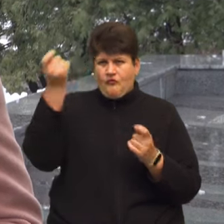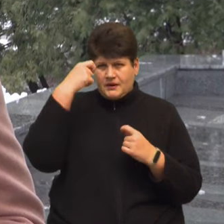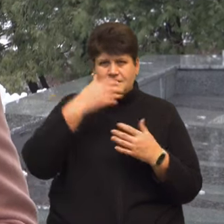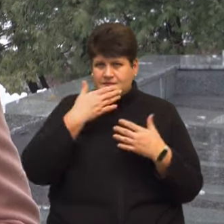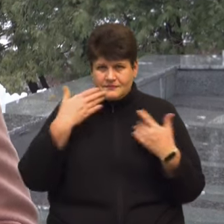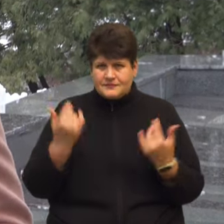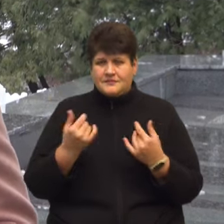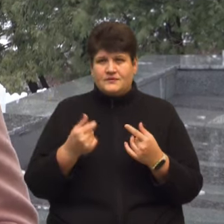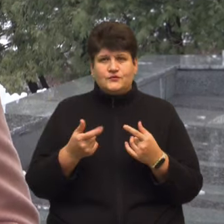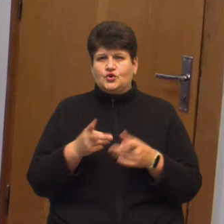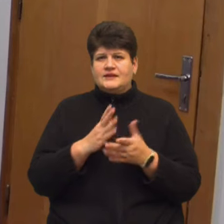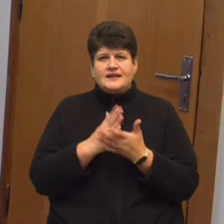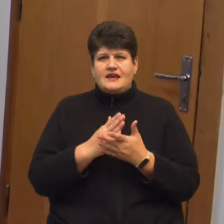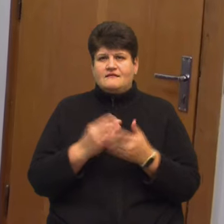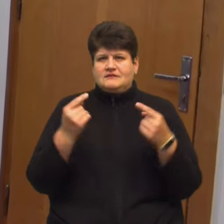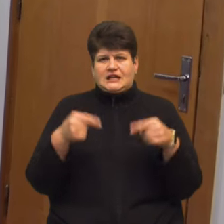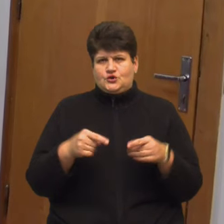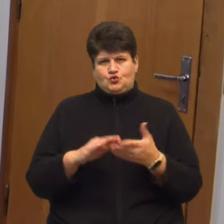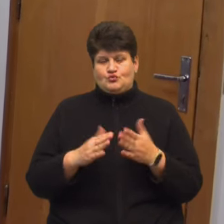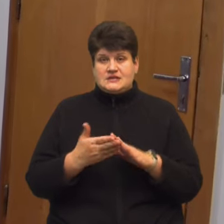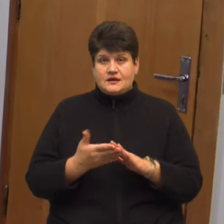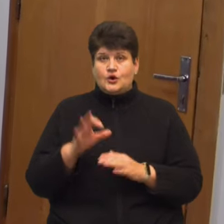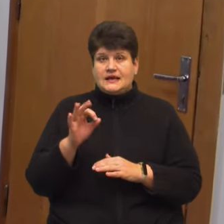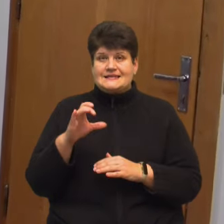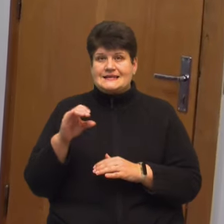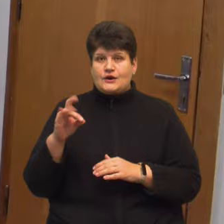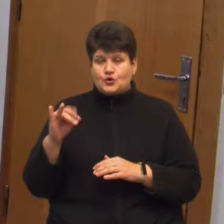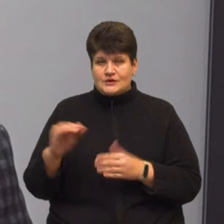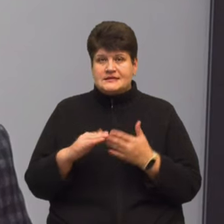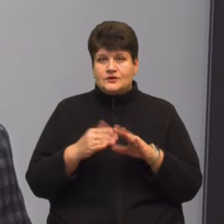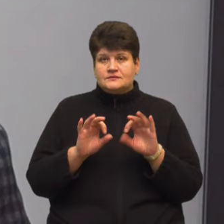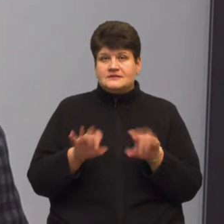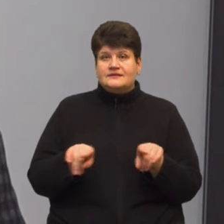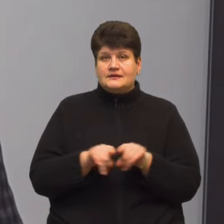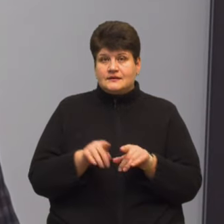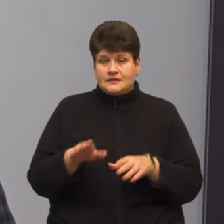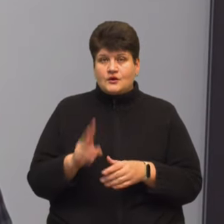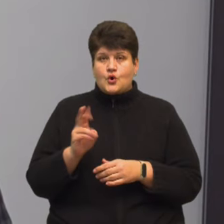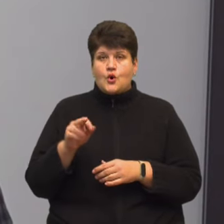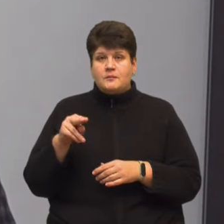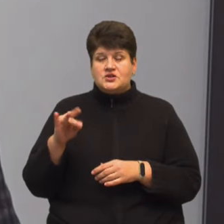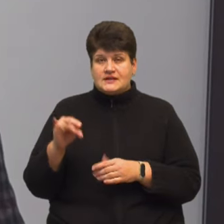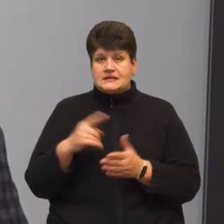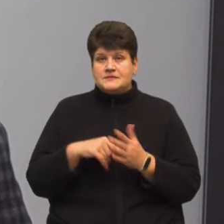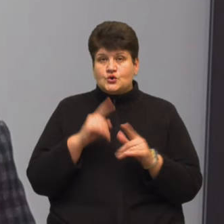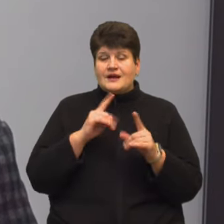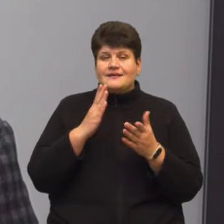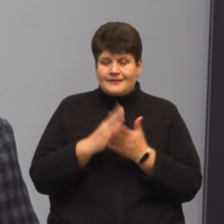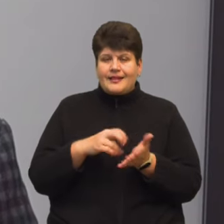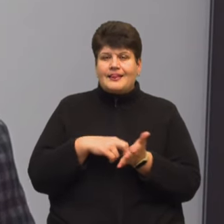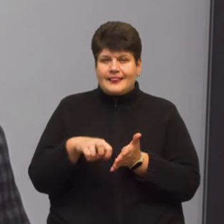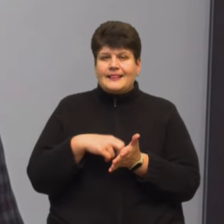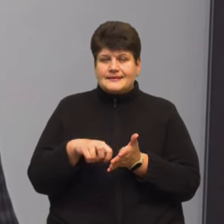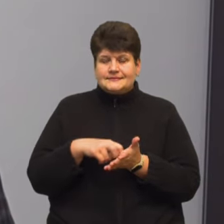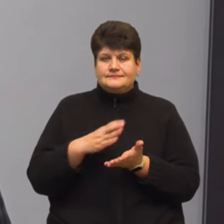воно не перебуває там в критичному стані. Олег Сиротюк ситуацію прокоментував так. В Копичинецьку міської ради є листи з приводу